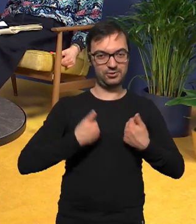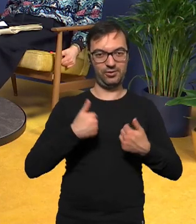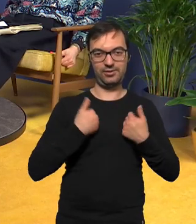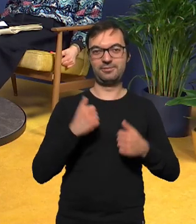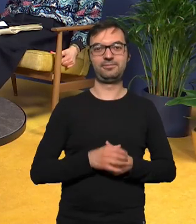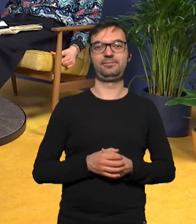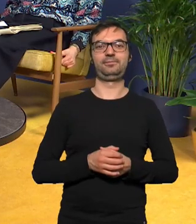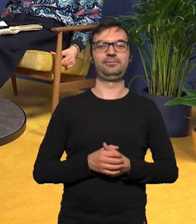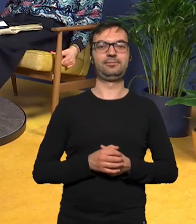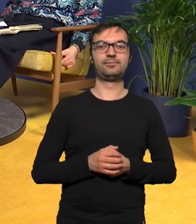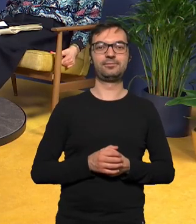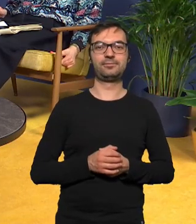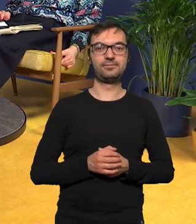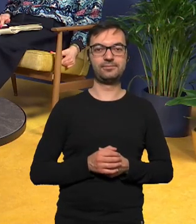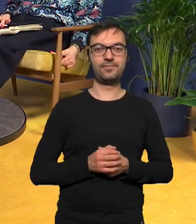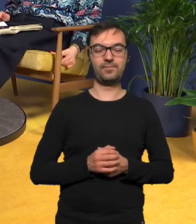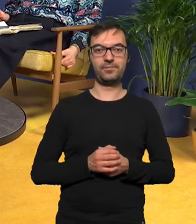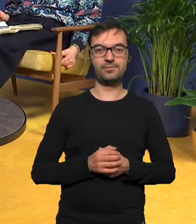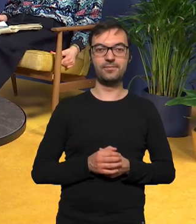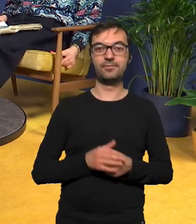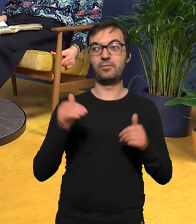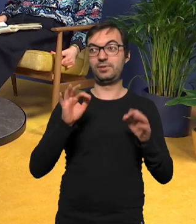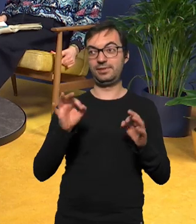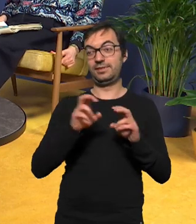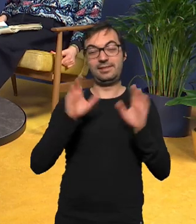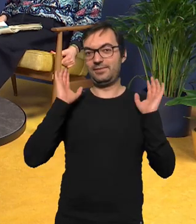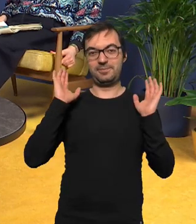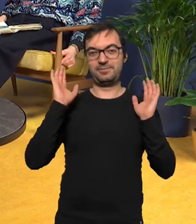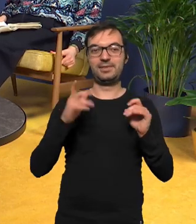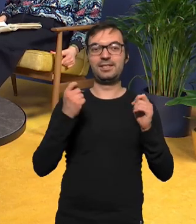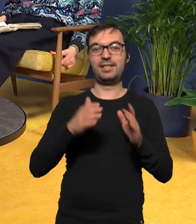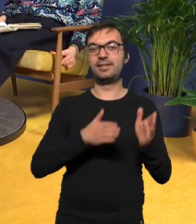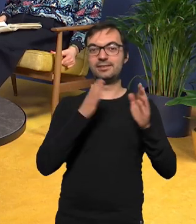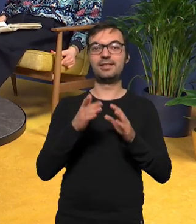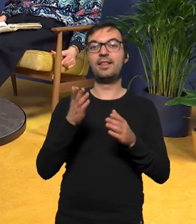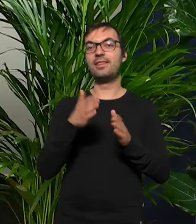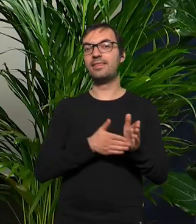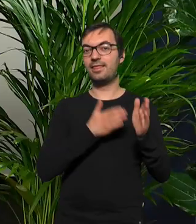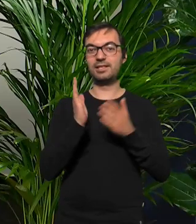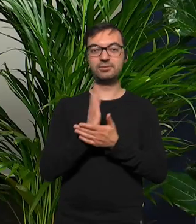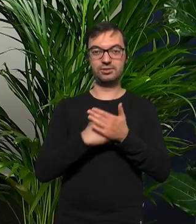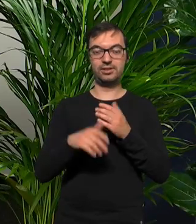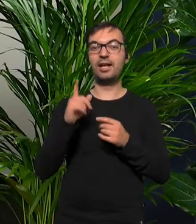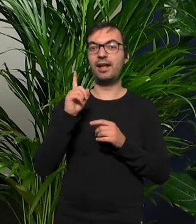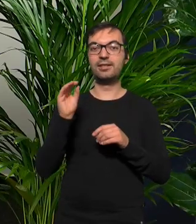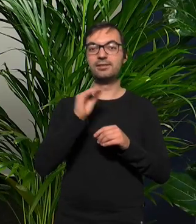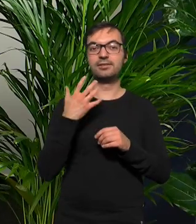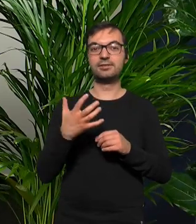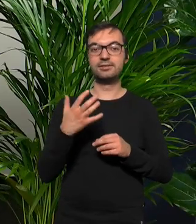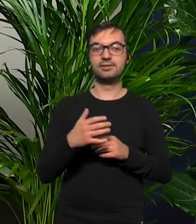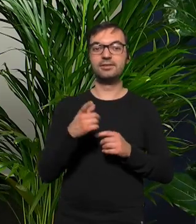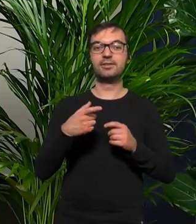i tego co może to ten moment właśnie nie wiem za chwilę przejdziemy do kolejnej części naszego spotkania ale jeszcze chciałam